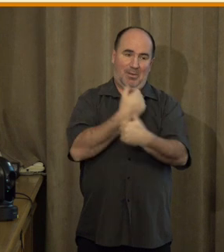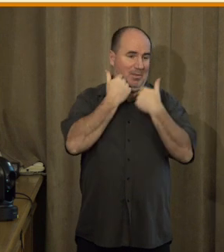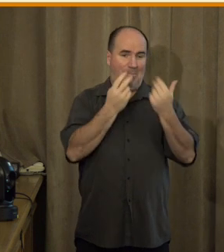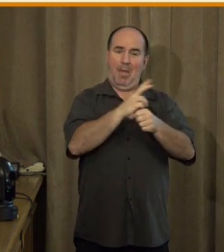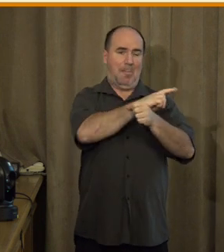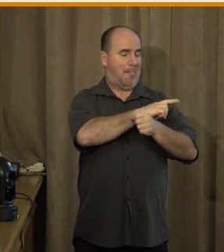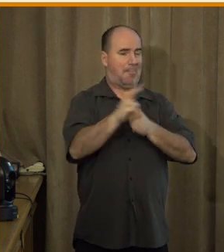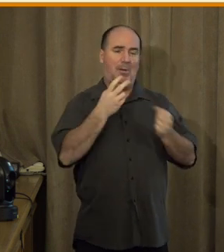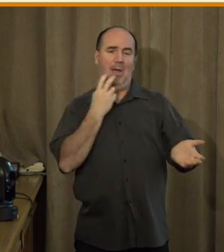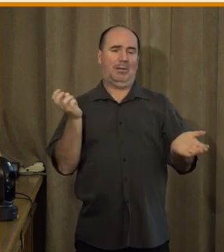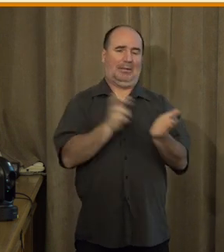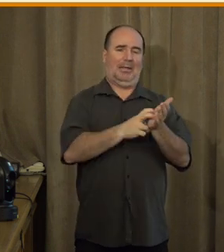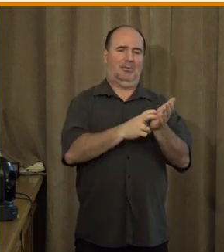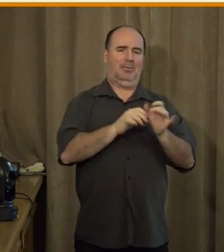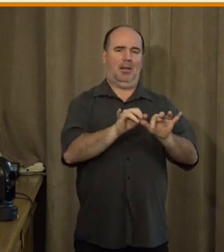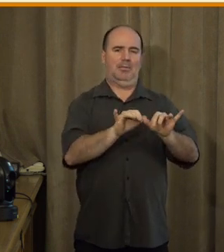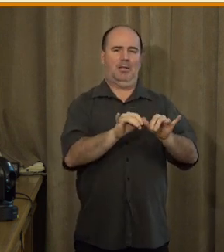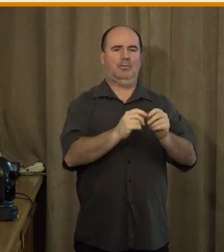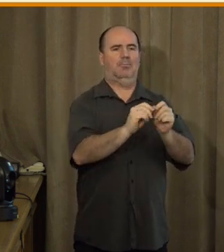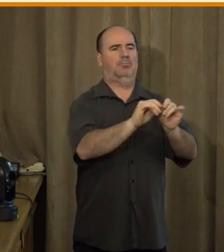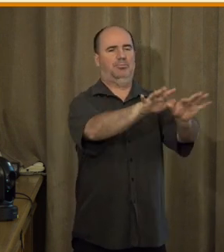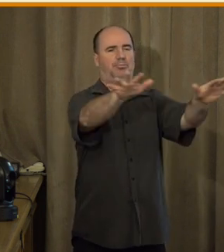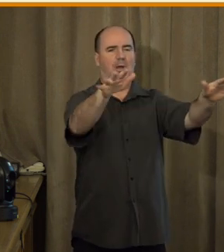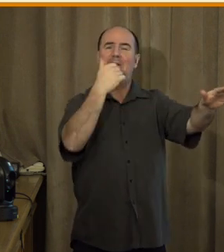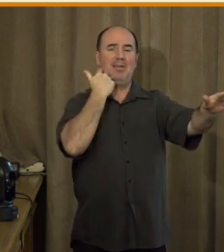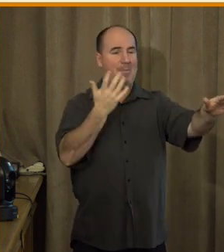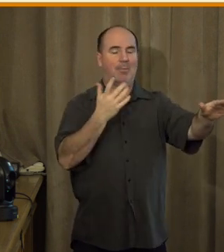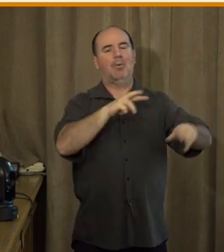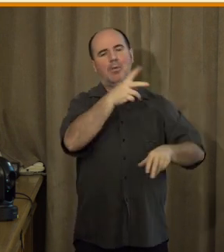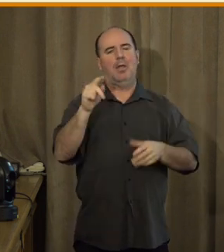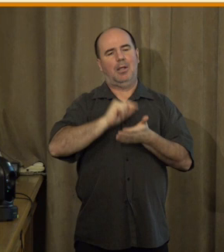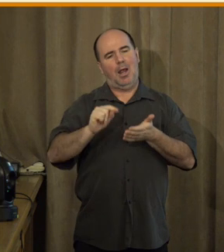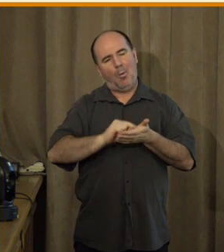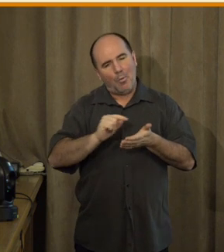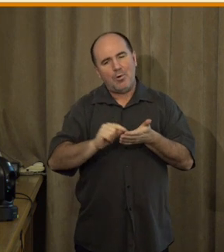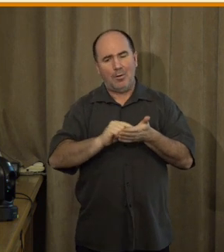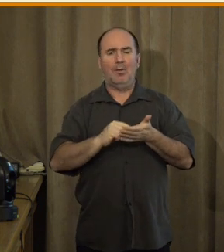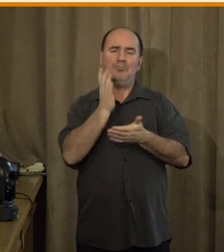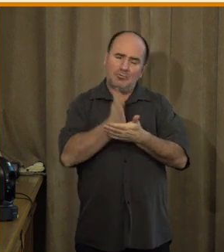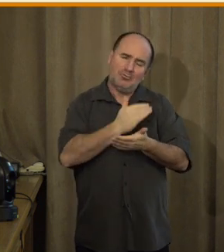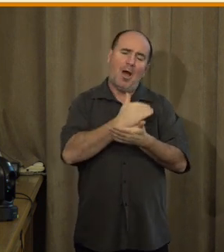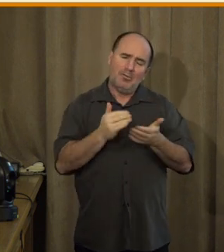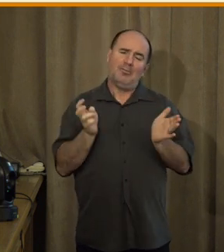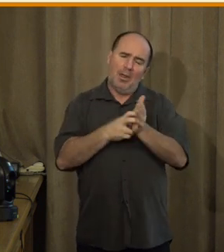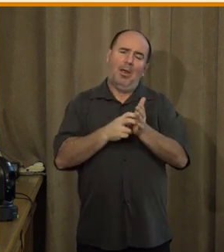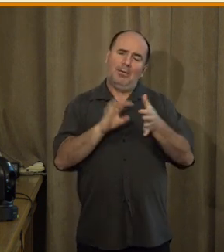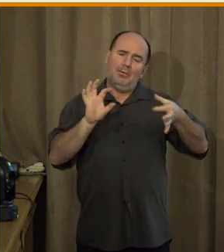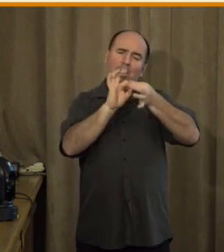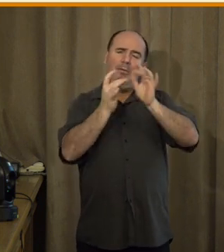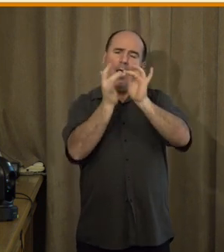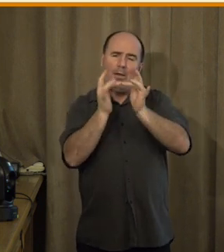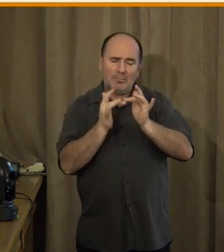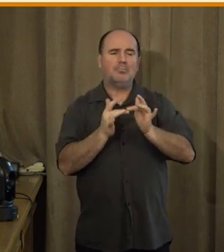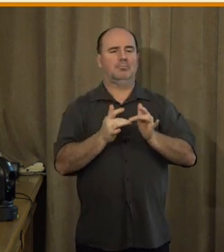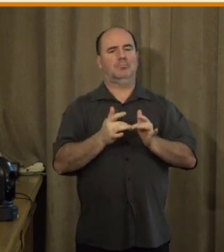To znamená, že některé služby jsou digitalizovány částečně, něco mohou udělat přes internet,